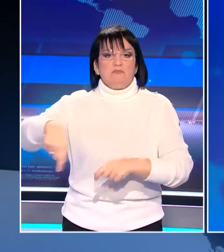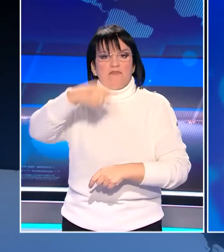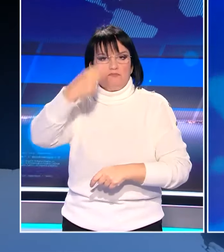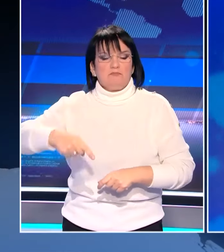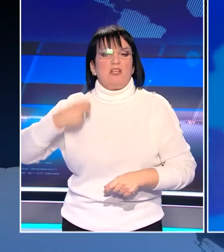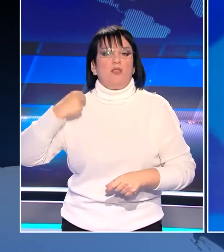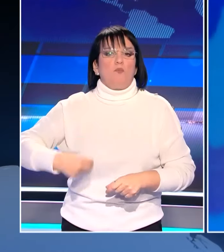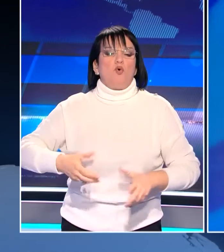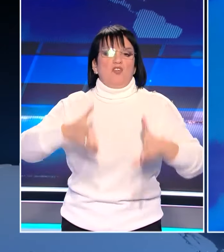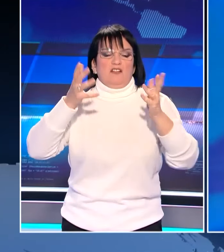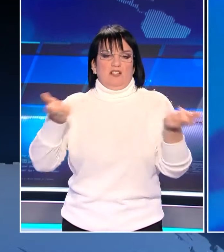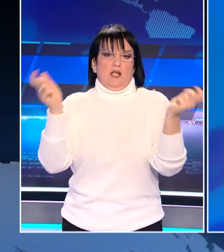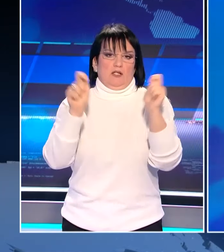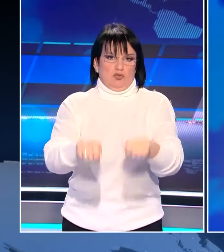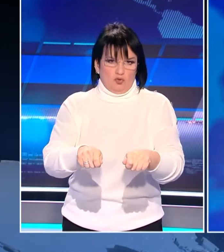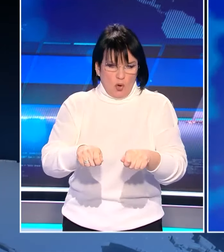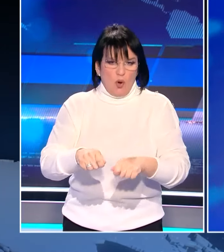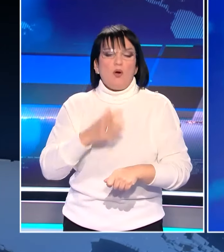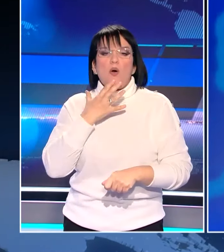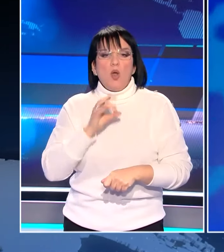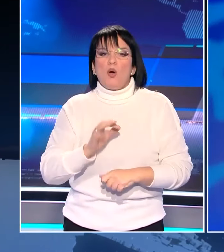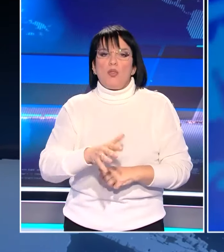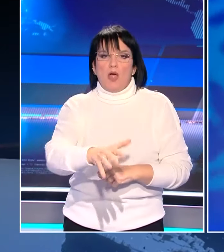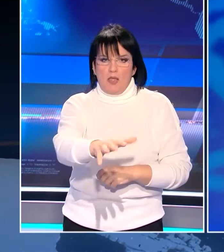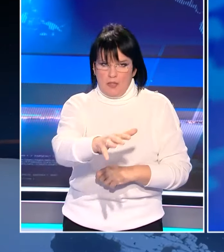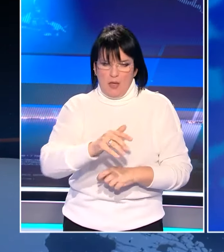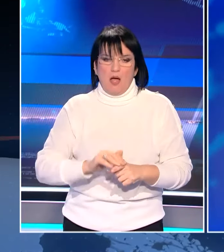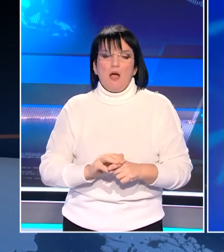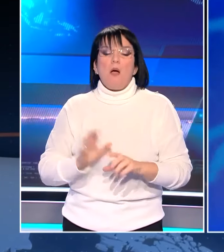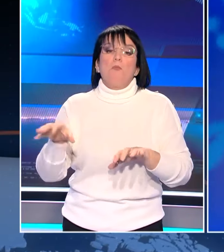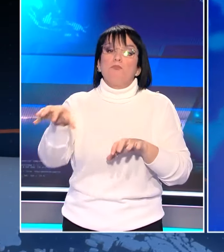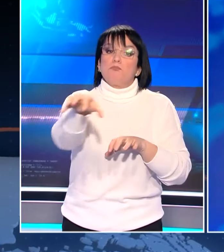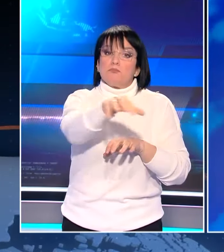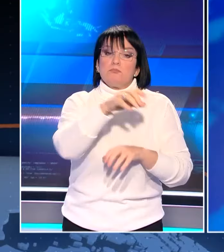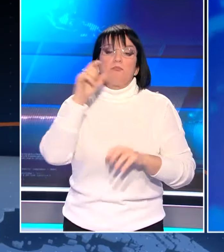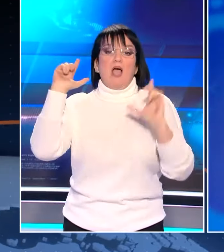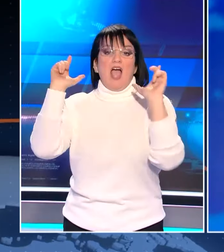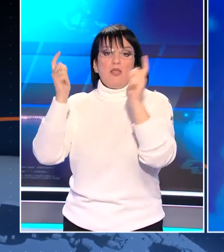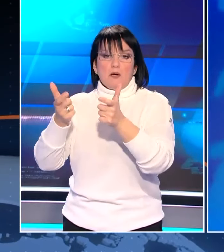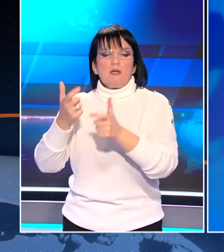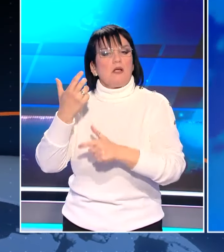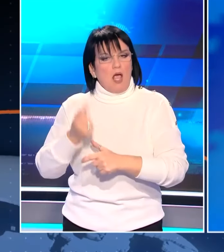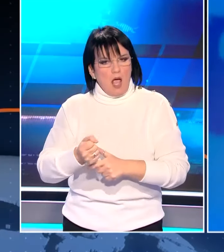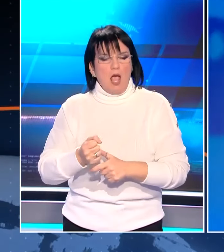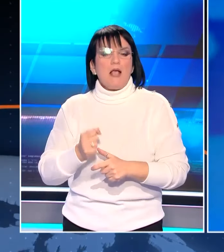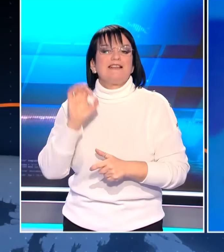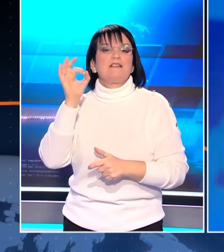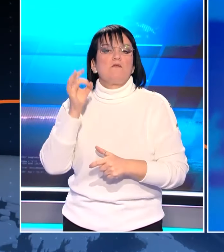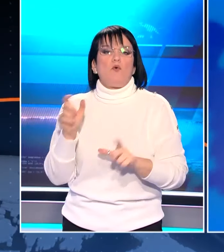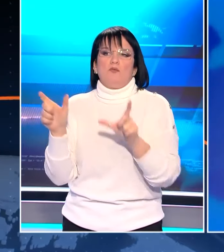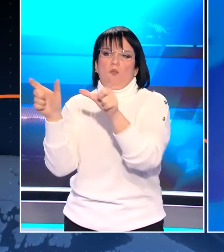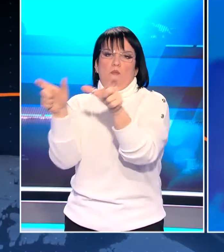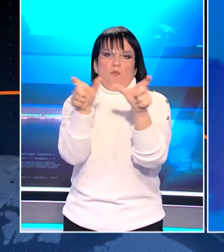δημοσίων κτηρίων κλιμακών της κινητοποίησης τους οι αγρότες. Ήδη σε πολλά σημεία του εθνικού δικτύου πραγματοποιούνται συμβολικοί